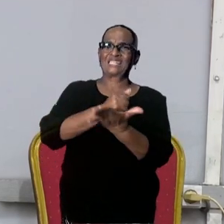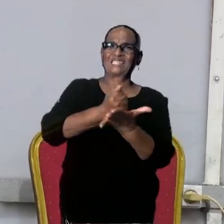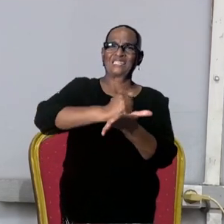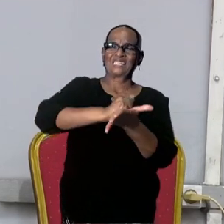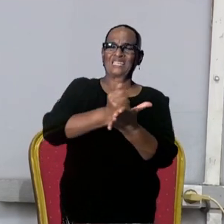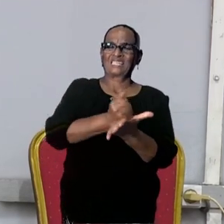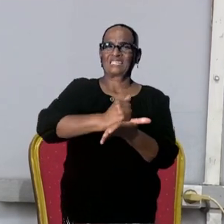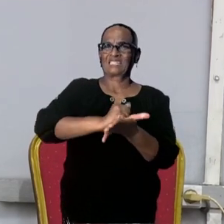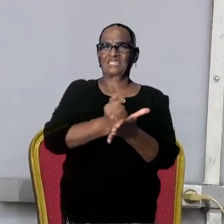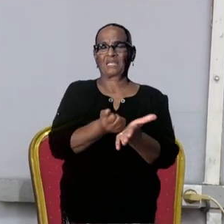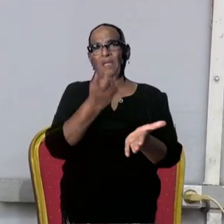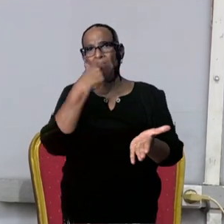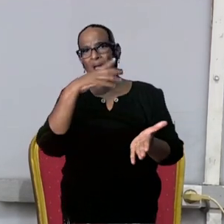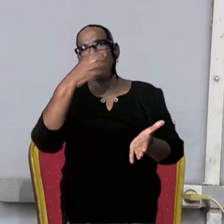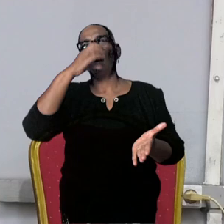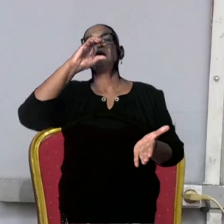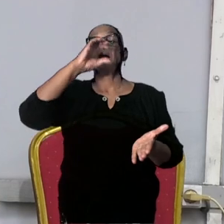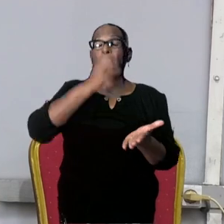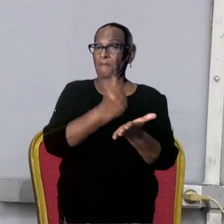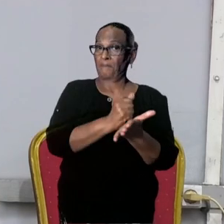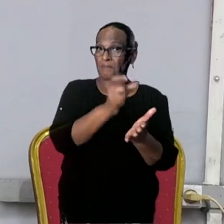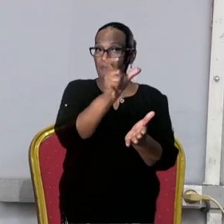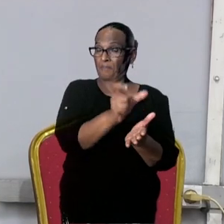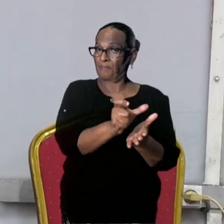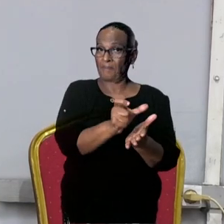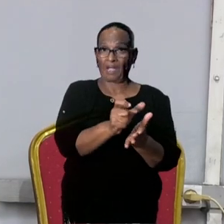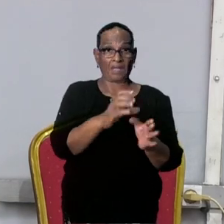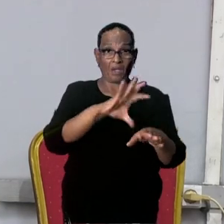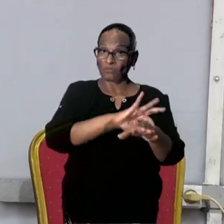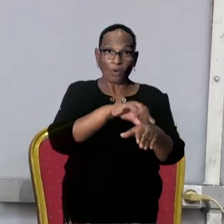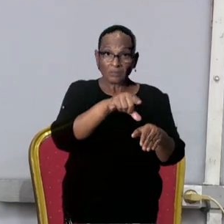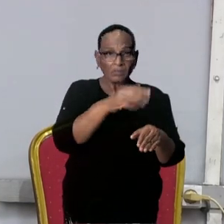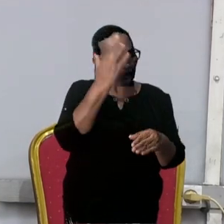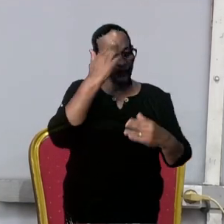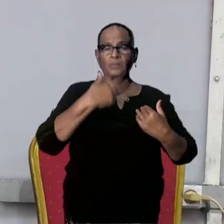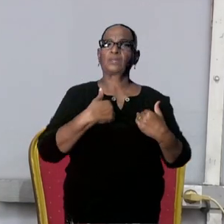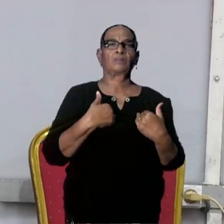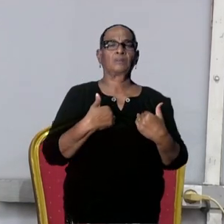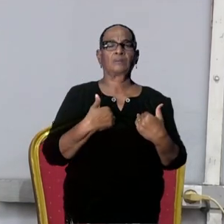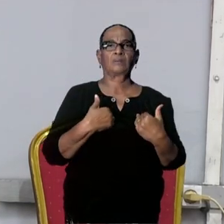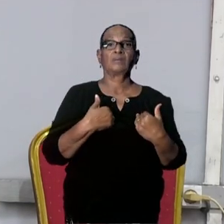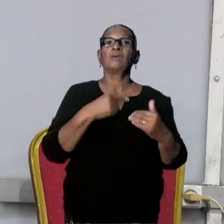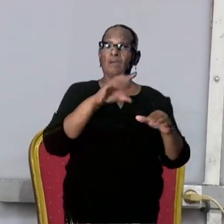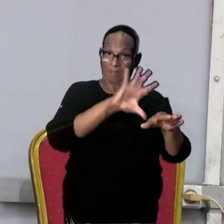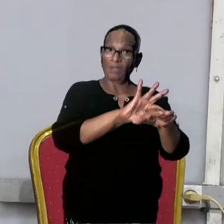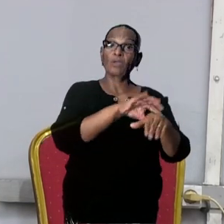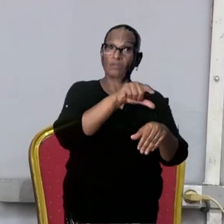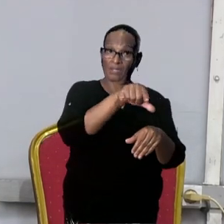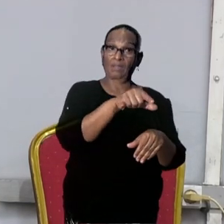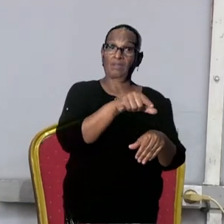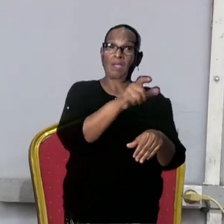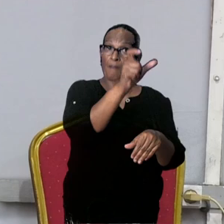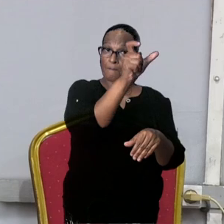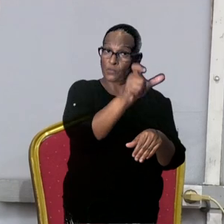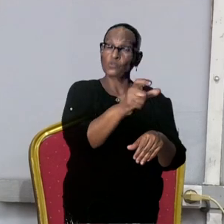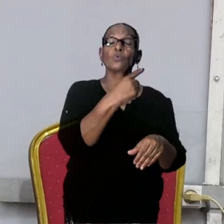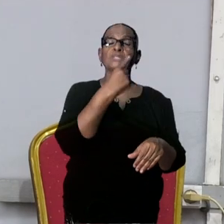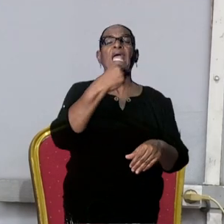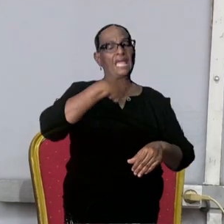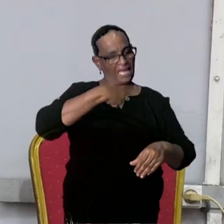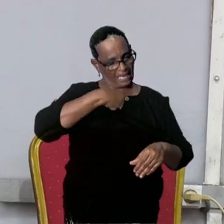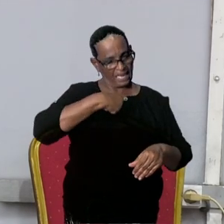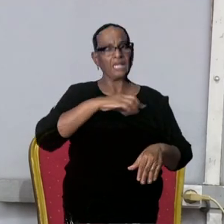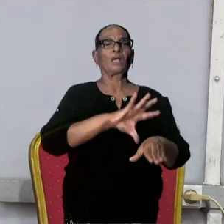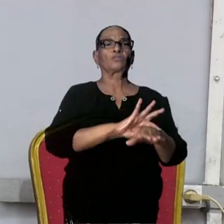niet of hij een dokter is hoor, als hij voorkomt op de lijst van een dokter. Maar hij noemt zich, daarom zei ik, hij noemt zichzelf dokter